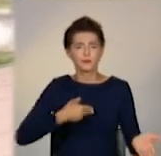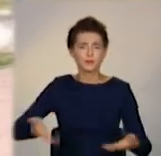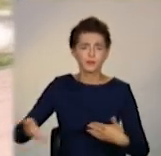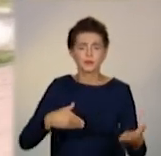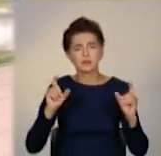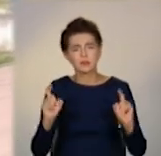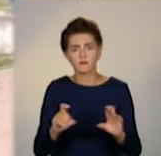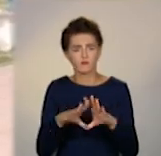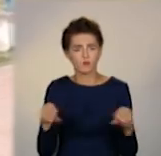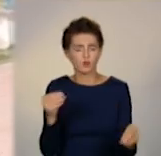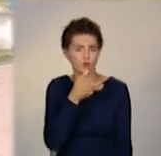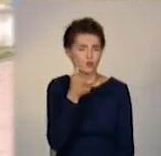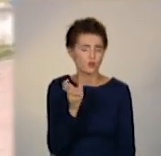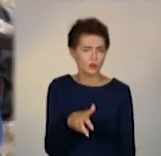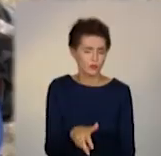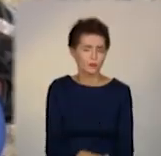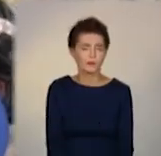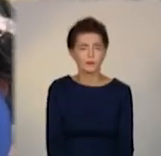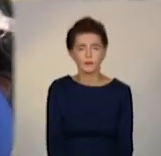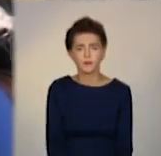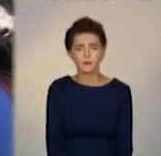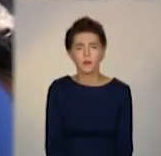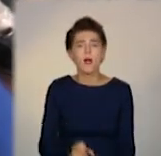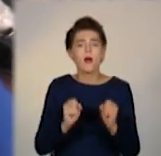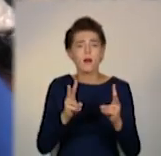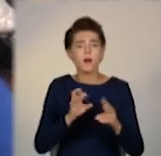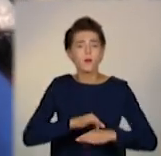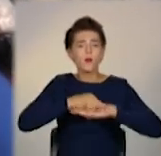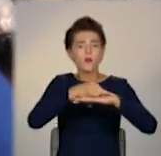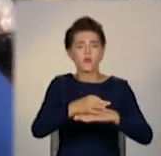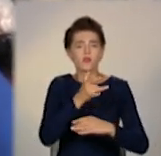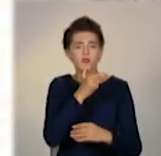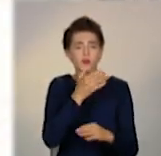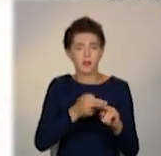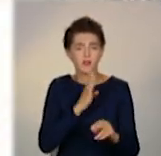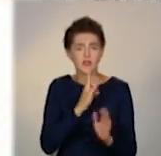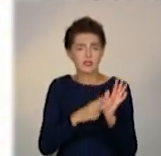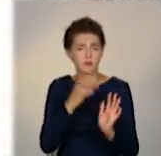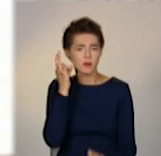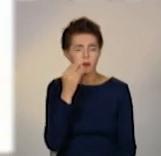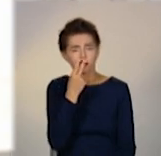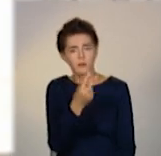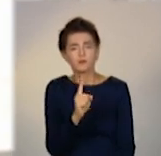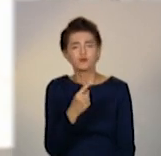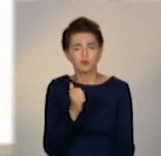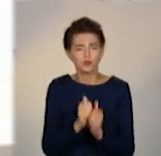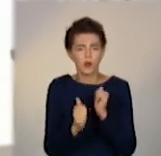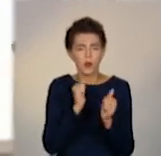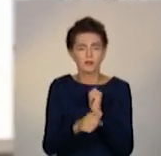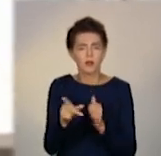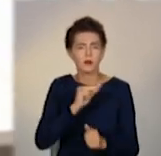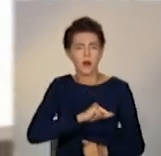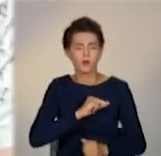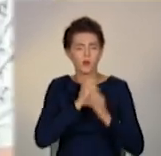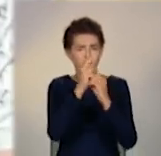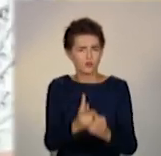сижу і все. Почти все. Як проводить день семирічна Поліна, її мати може побачити не часто, бо працює змінами по